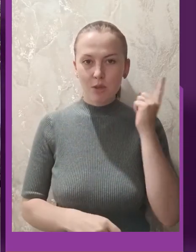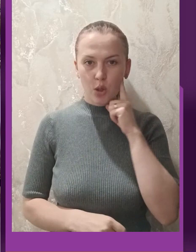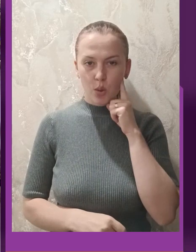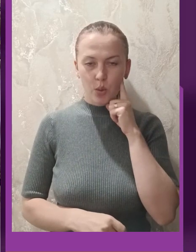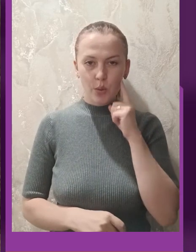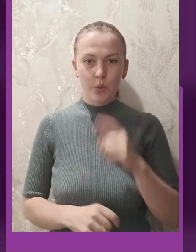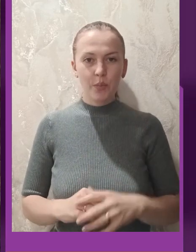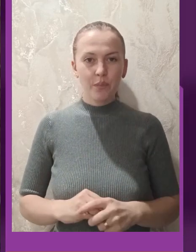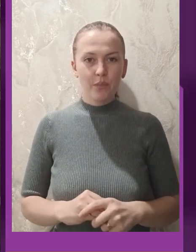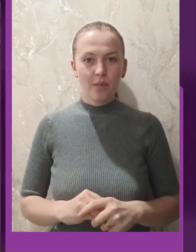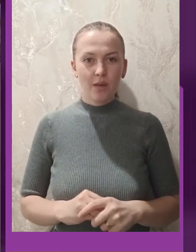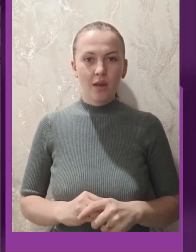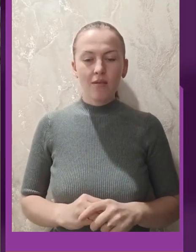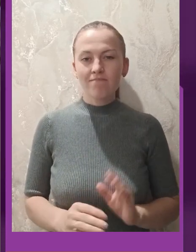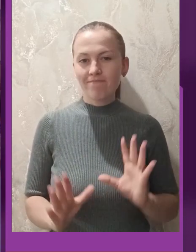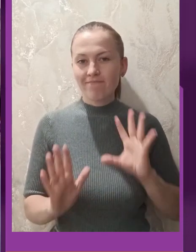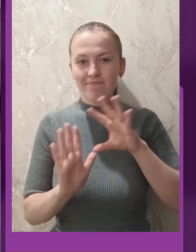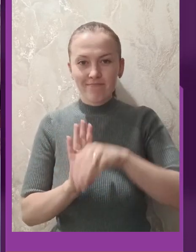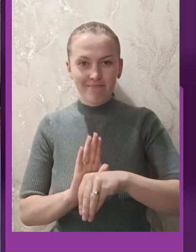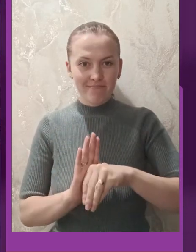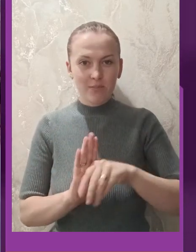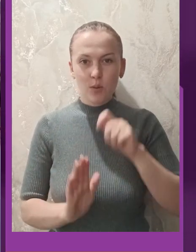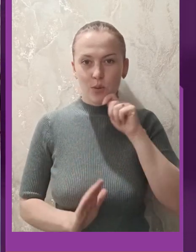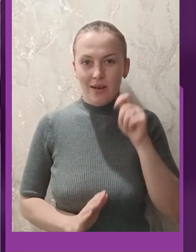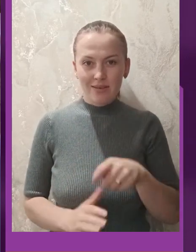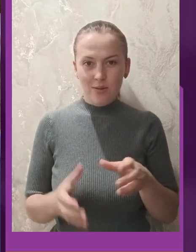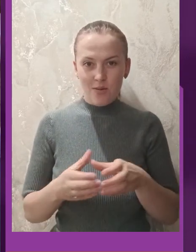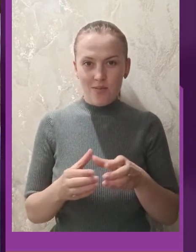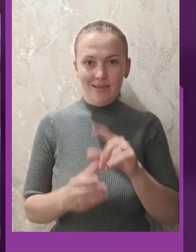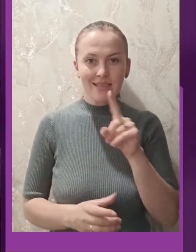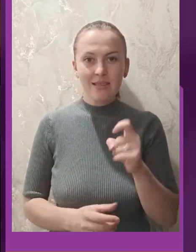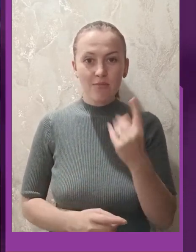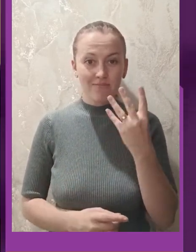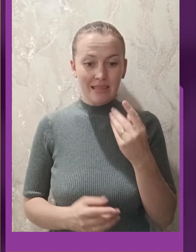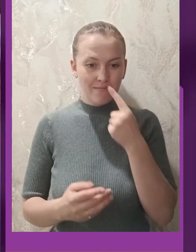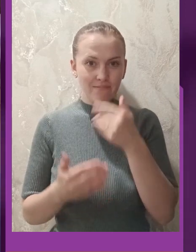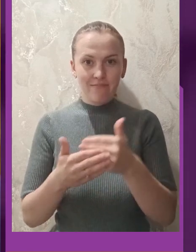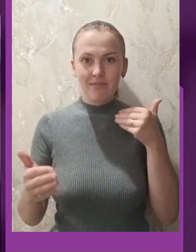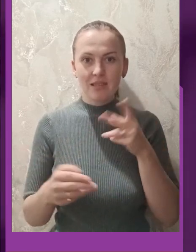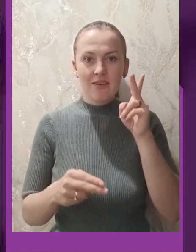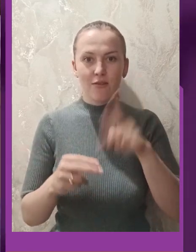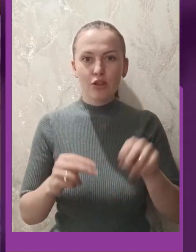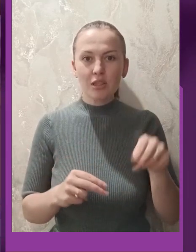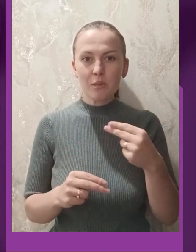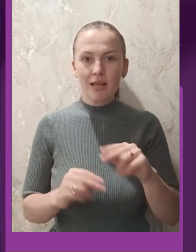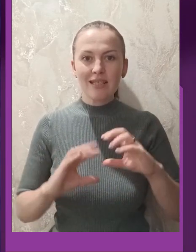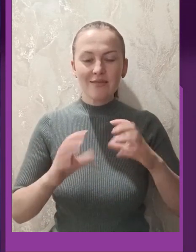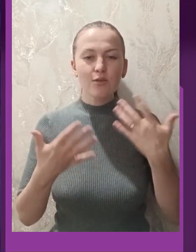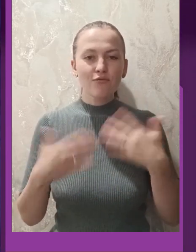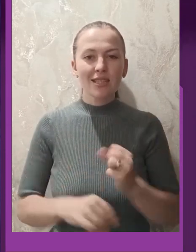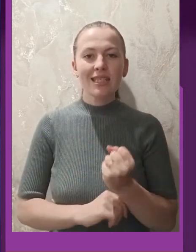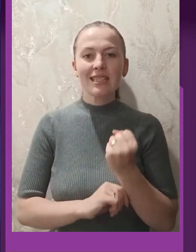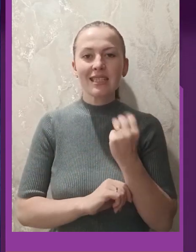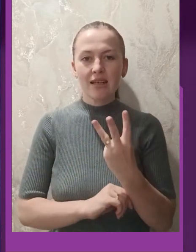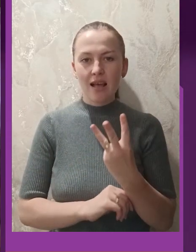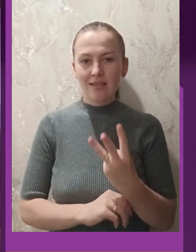порушеннями слуху. У доробку дефлімпійської збірної України за день до завершення чемпіонату світу вже 13